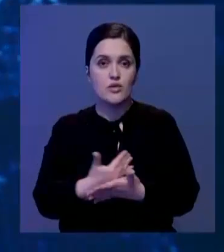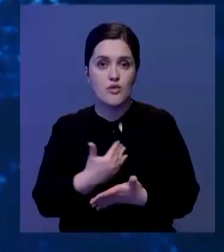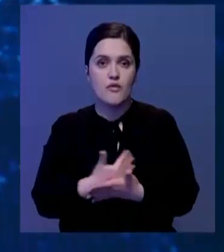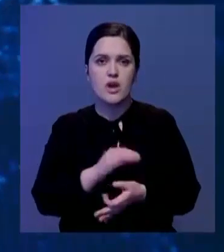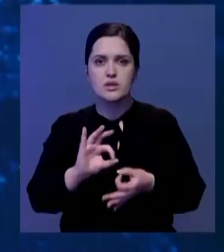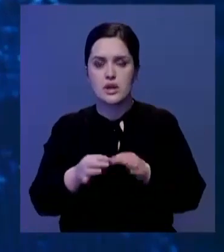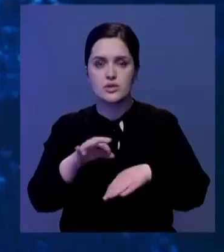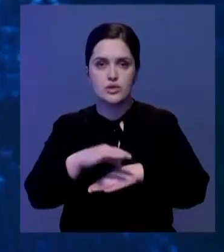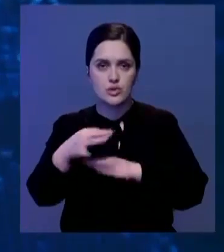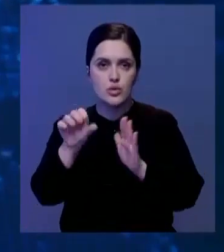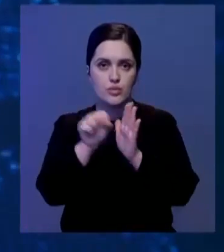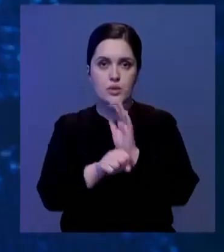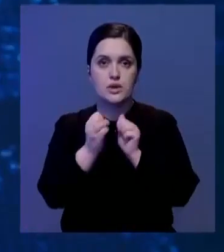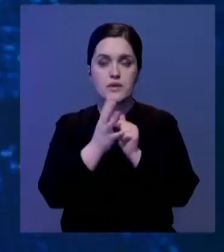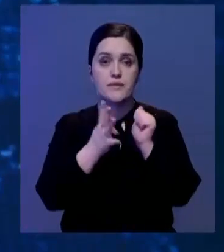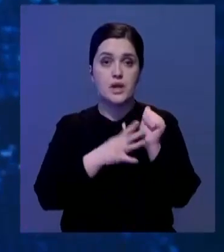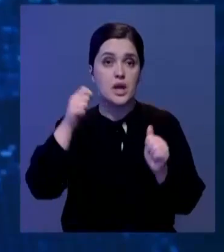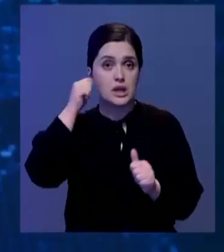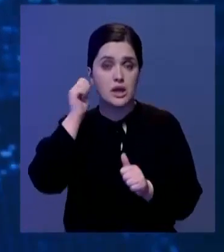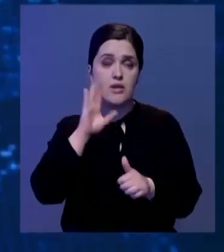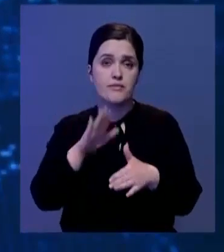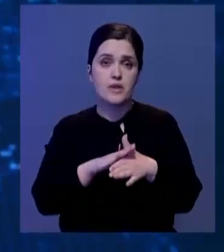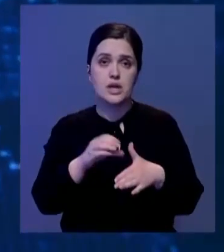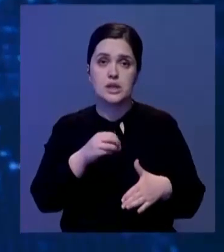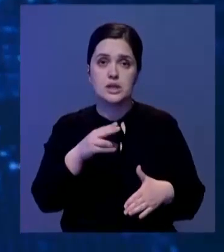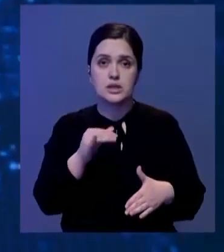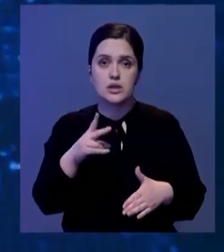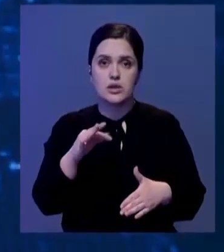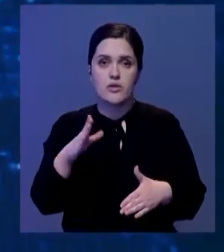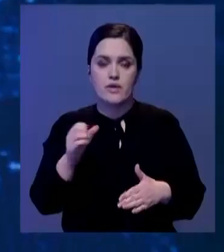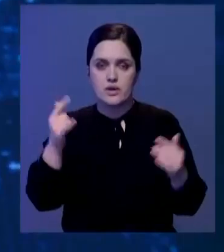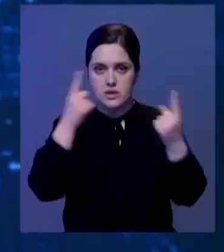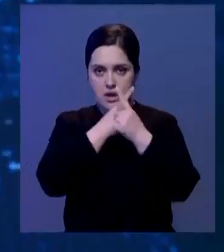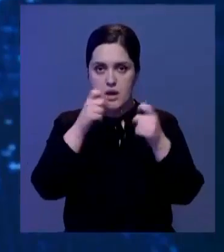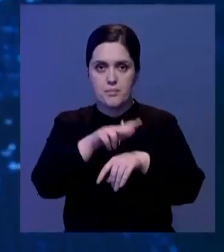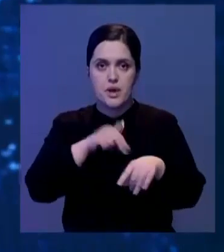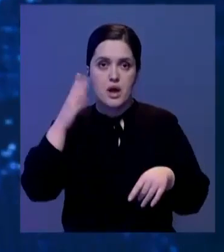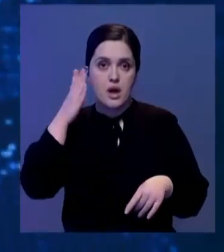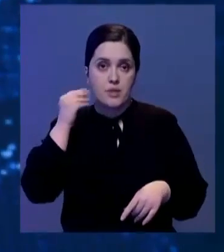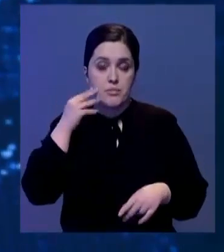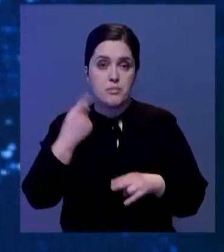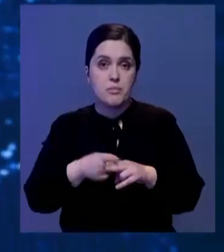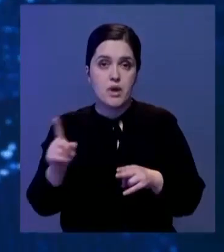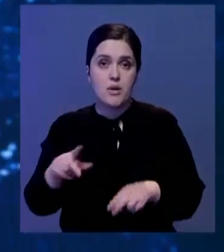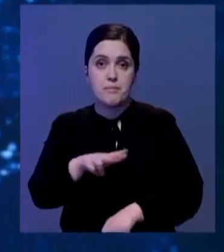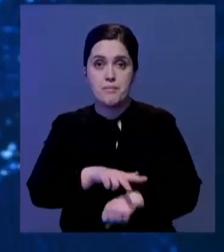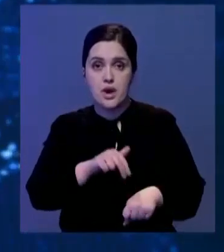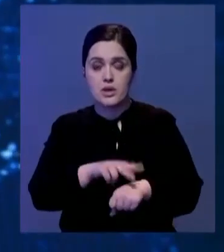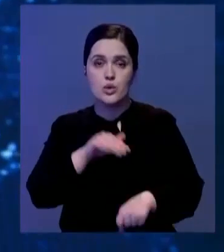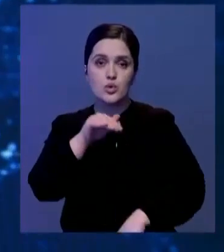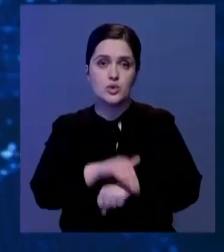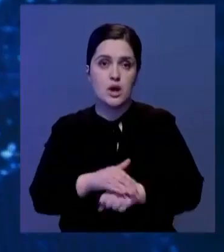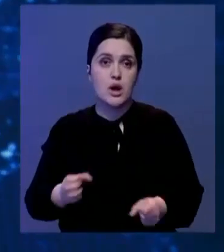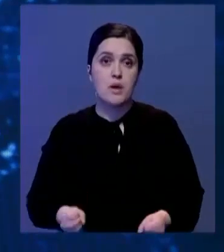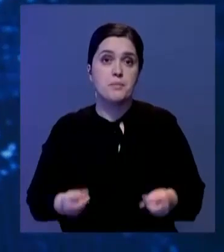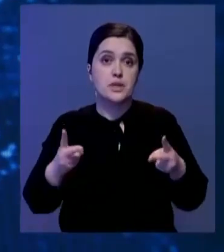Детали жестокого убийства 19-летней Аяжан Гедиловой сегодня озвучили полицейские Алматы. Сотрудники криминальной полиции установили,